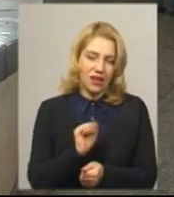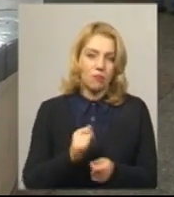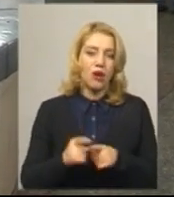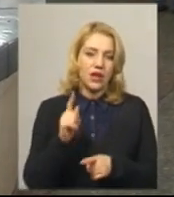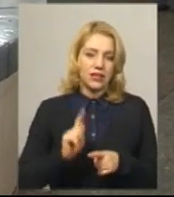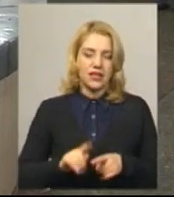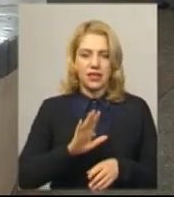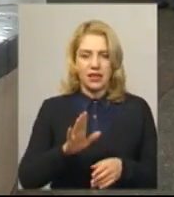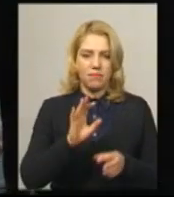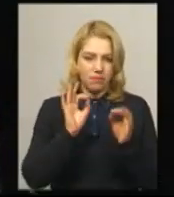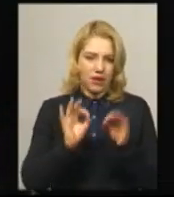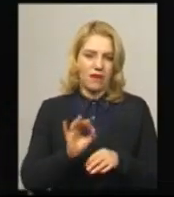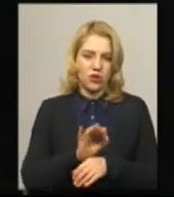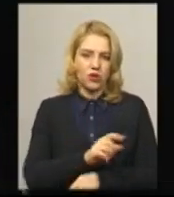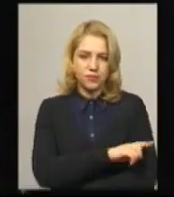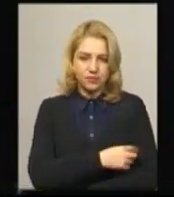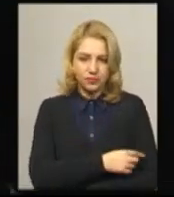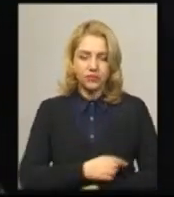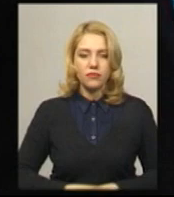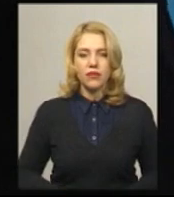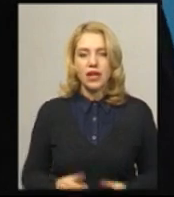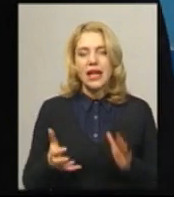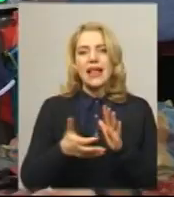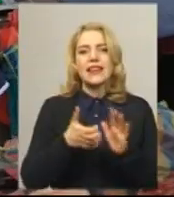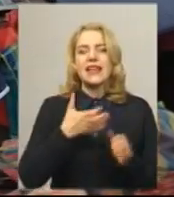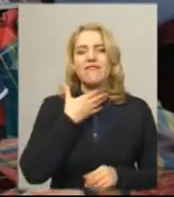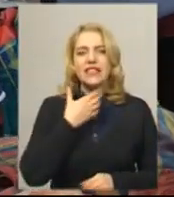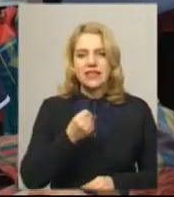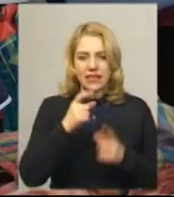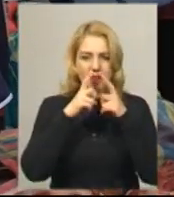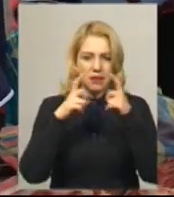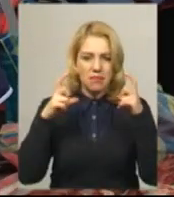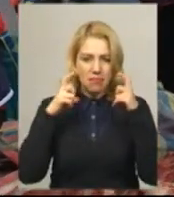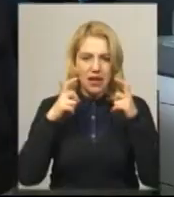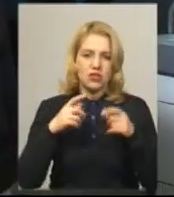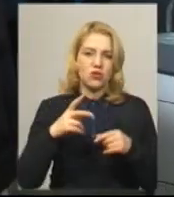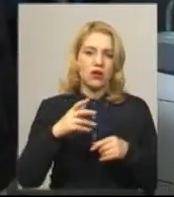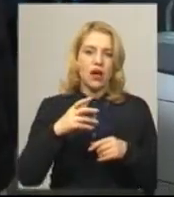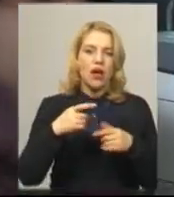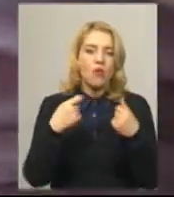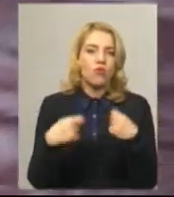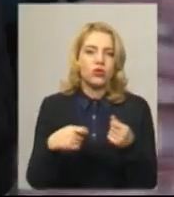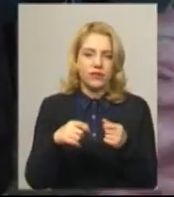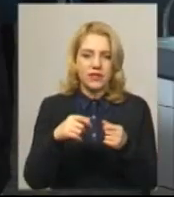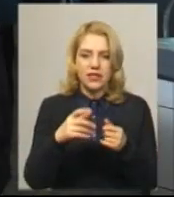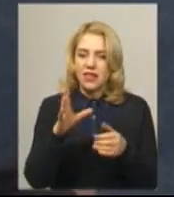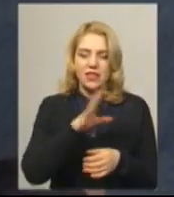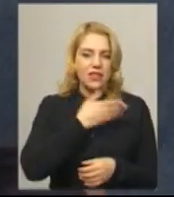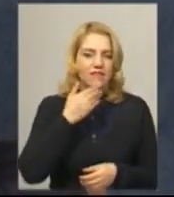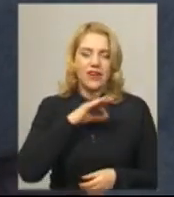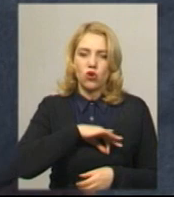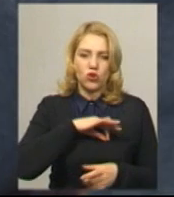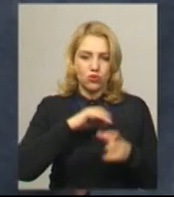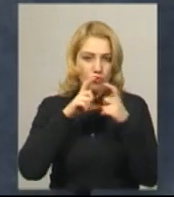гігієнічно і все дуже добре. Через дефіцит масок в аптеках продавці на ринку поки що не всі їх використовують, каже за лабораторію Ніна Бачмага.